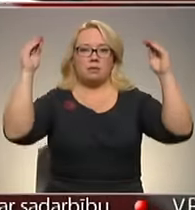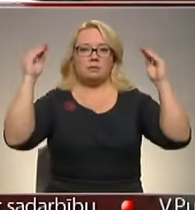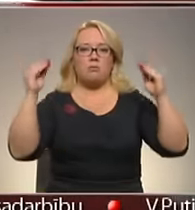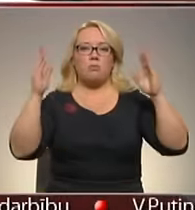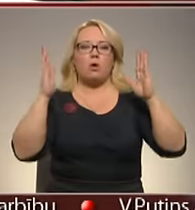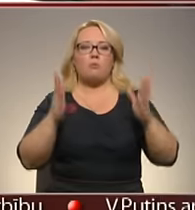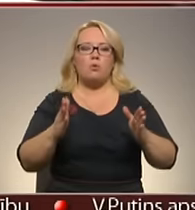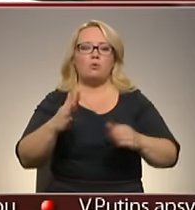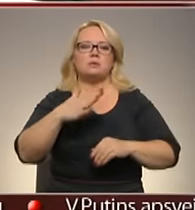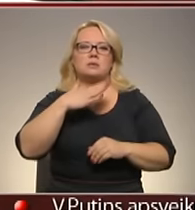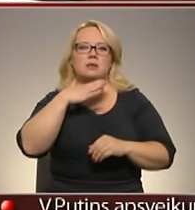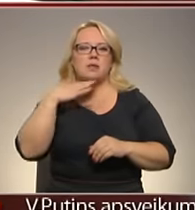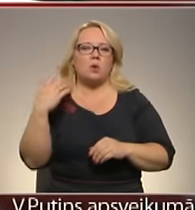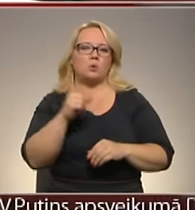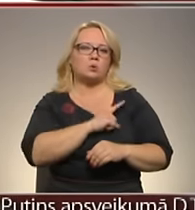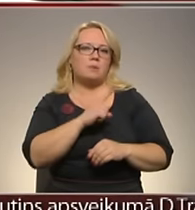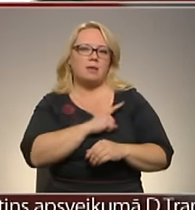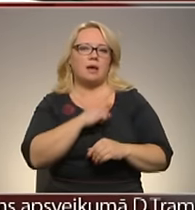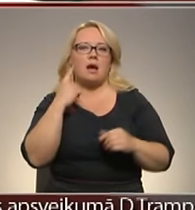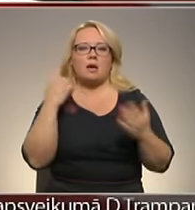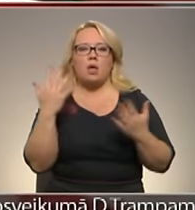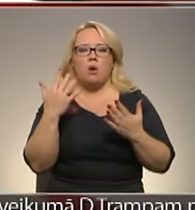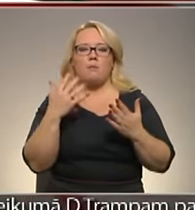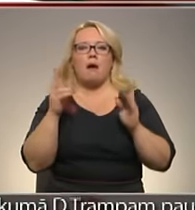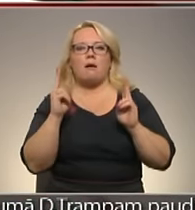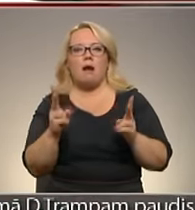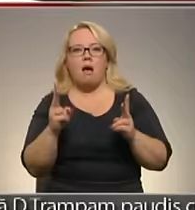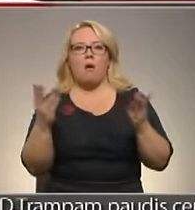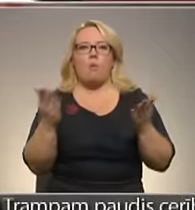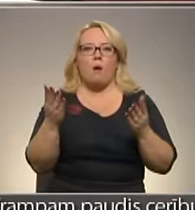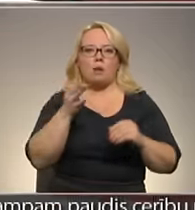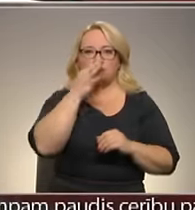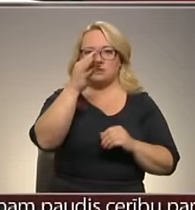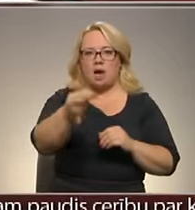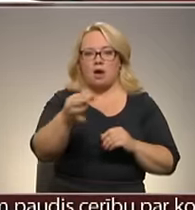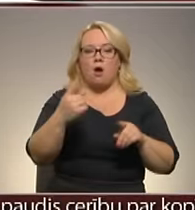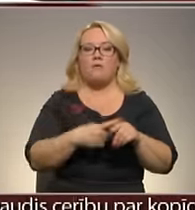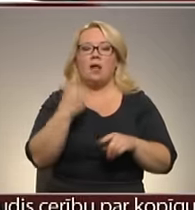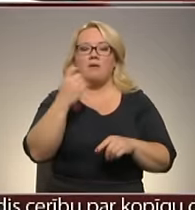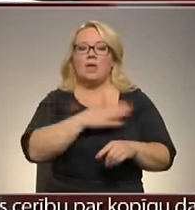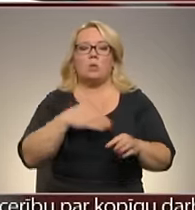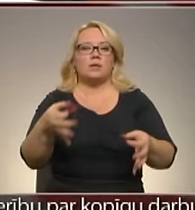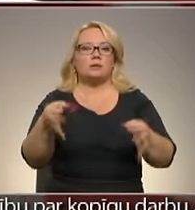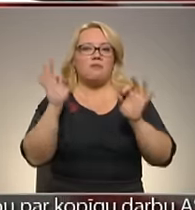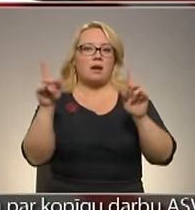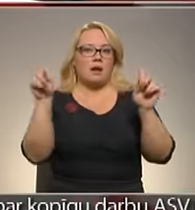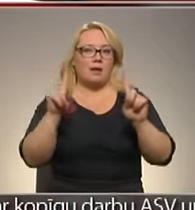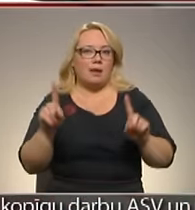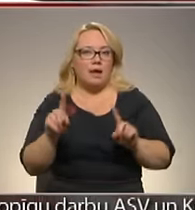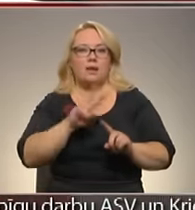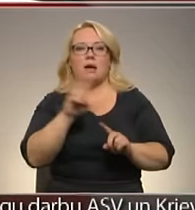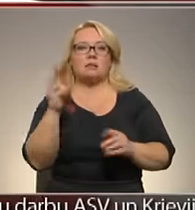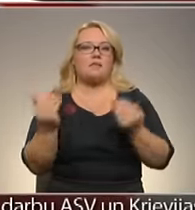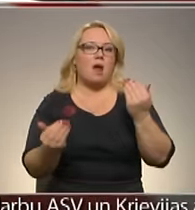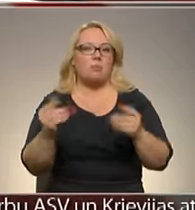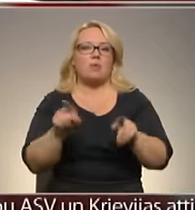viņam būs krietni vien uzmanīgāk jādomā par to, ko un kādā veidā viņš saka. Un vēl viena ļoti būtiska lieta, kas varbūt arī ir